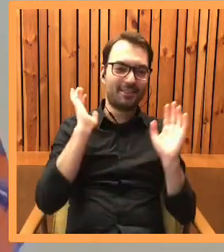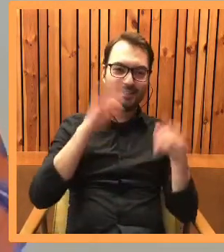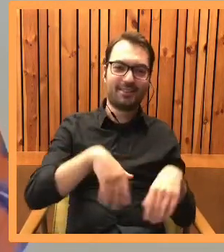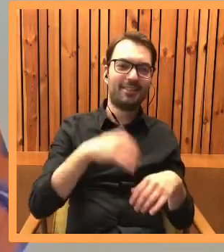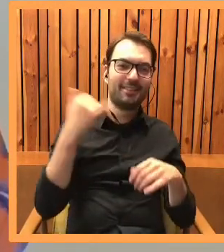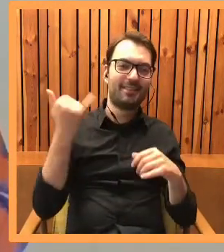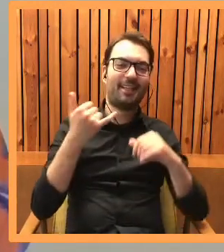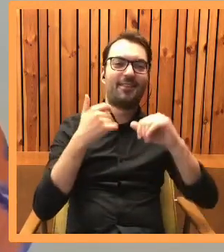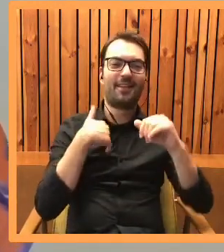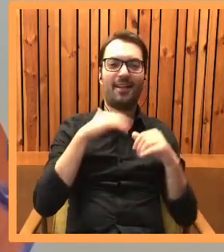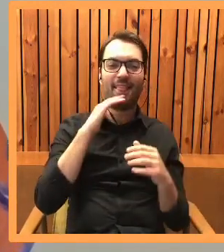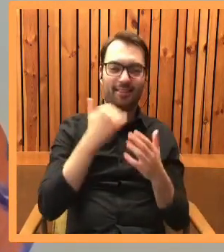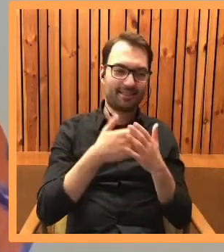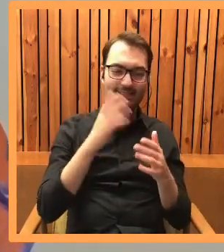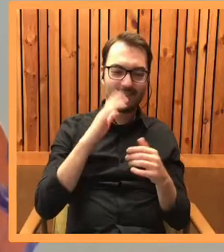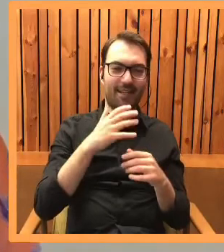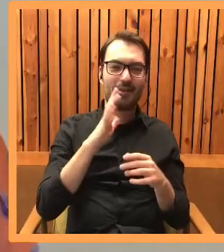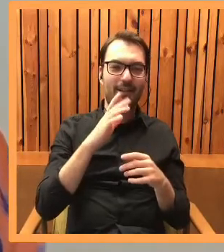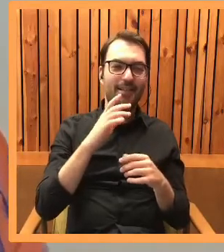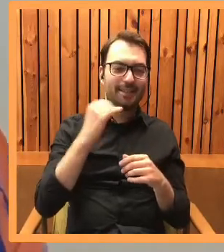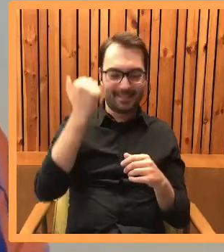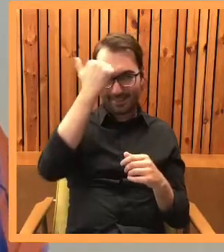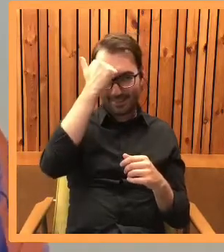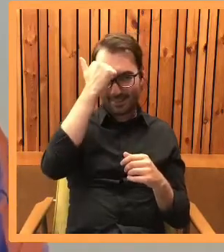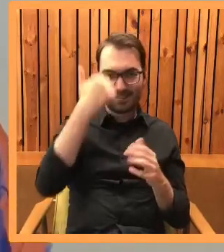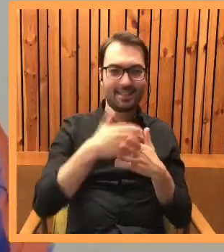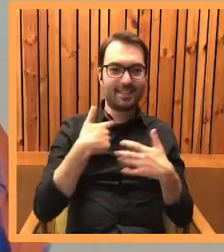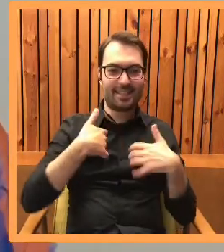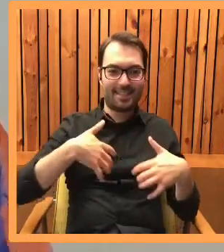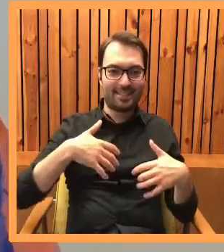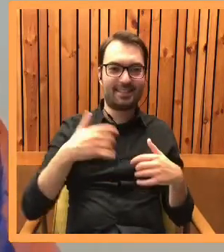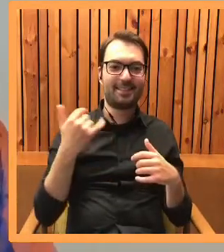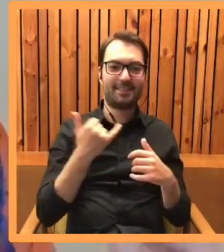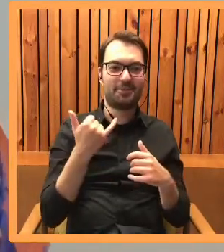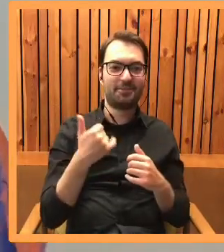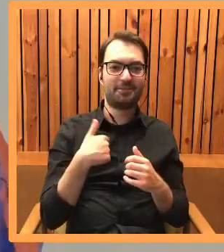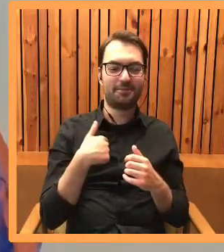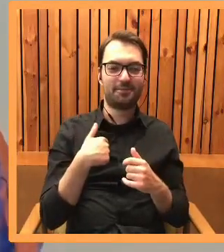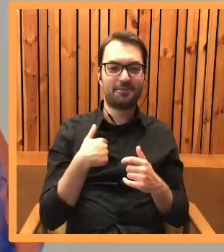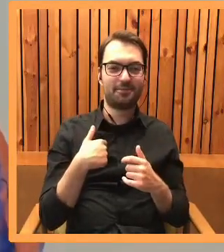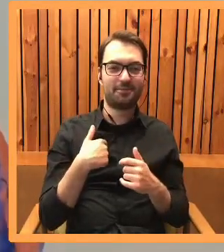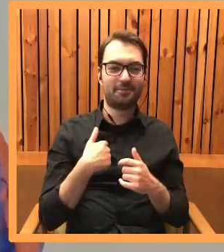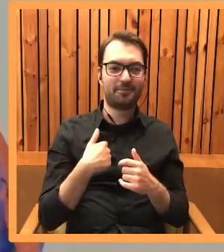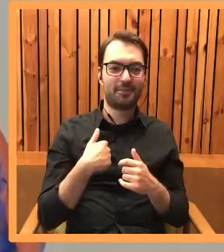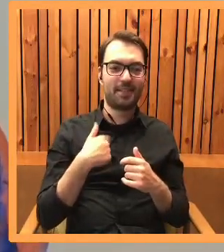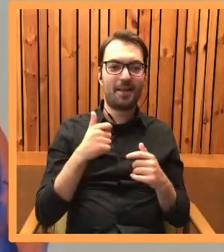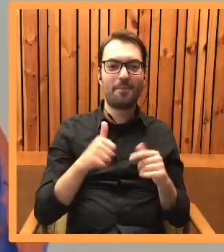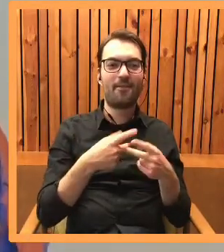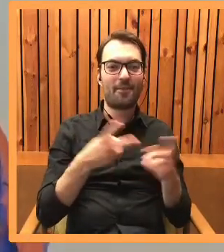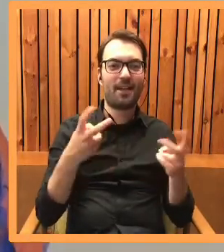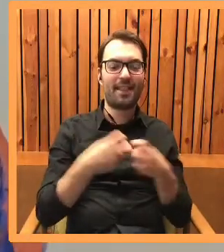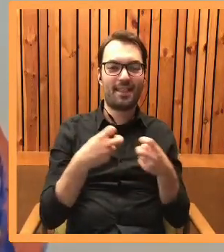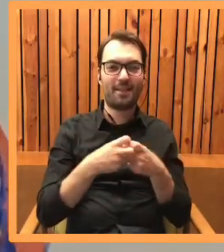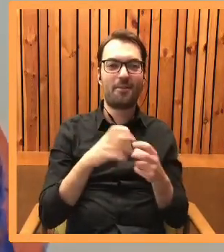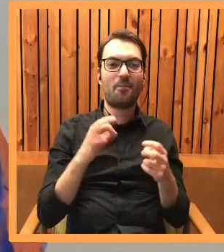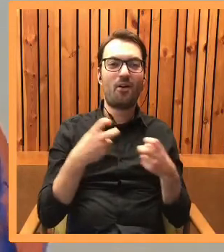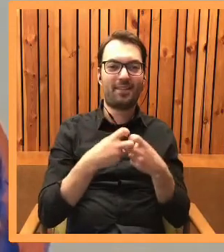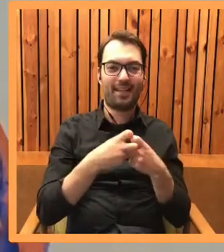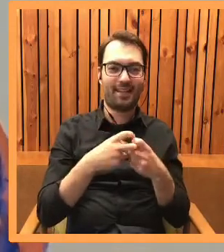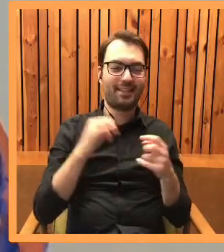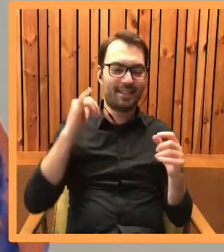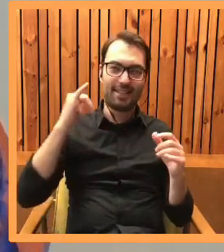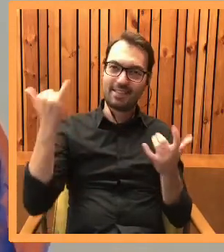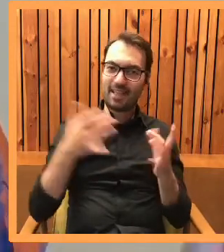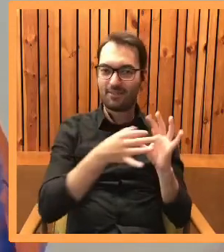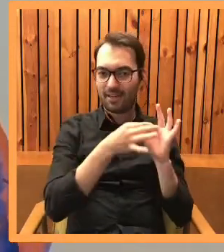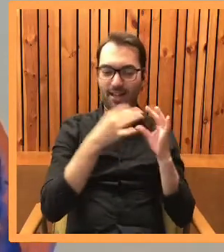Zawsze najpierw coś powiem, potem pomyślę. Dlatego tak mnie stresuje i dlatego jest taka przerażająca dla mnie ta premiera online, bo z internetu nic nie zniknie.